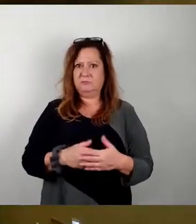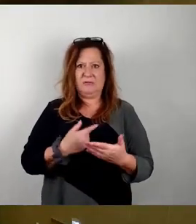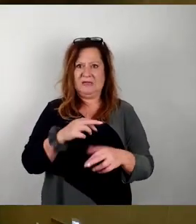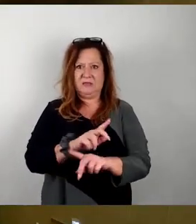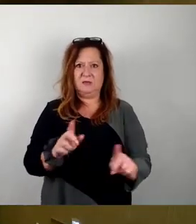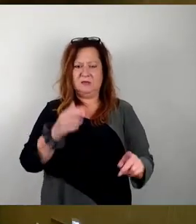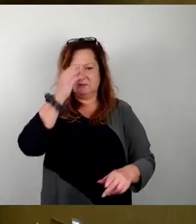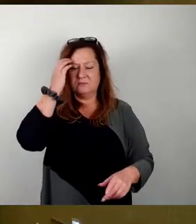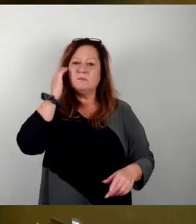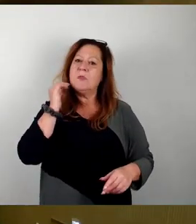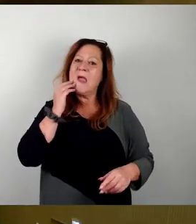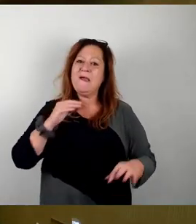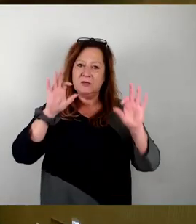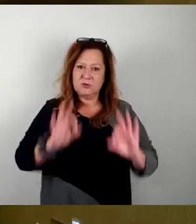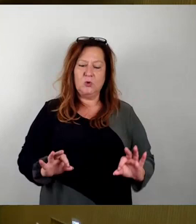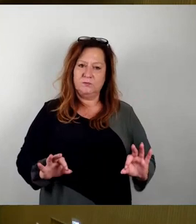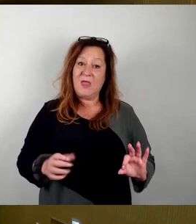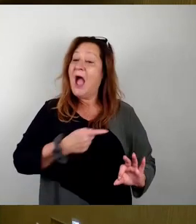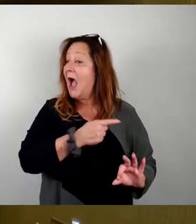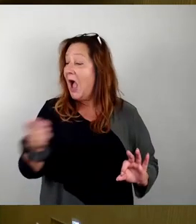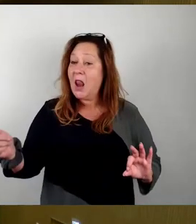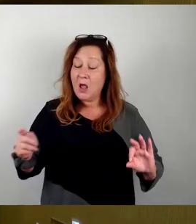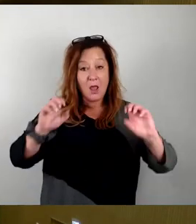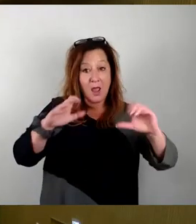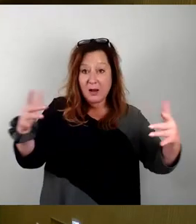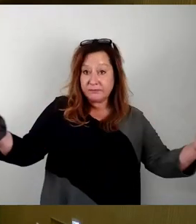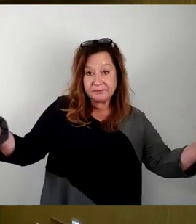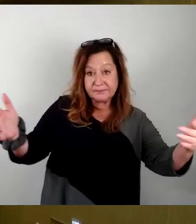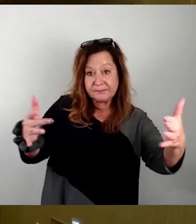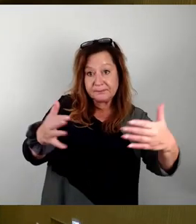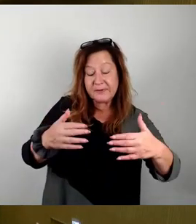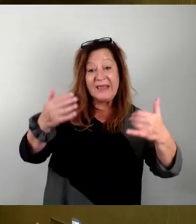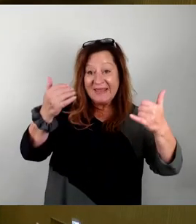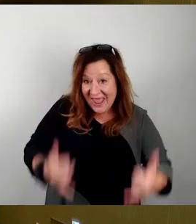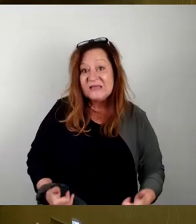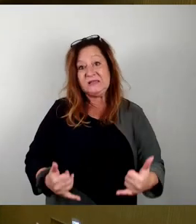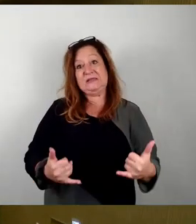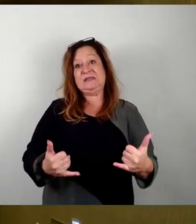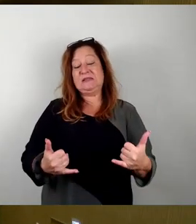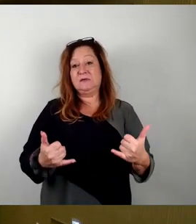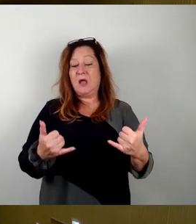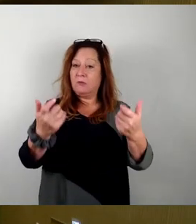Ich habe jetzt alle Erklärungen eingesammelt. Dann sind wir jetzt tatsächlich abgeschlossen. Die Tagesordnungspunkt